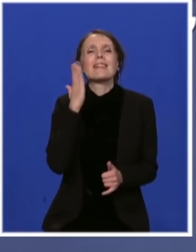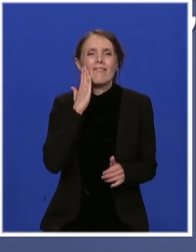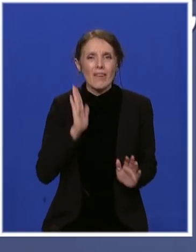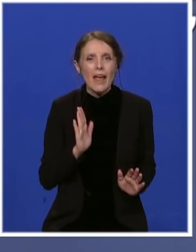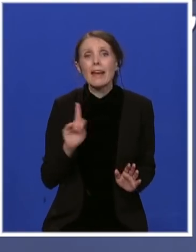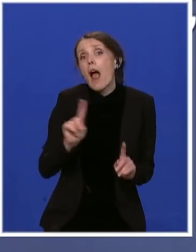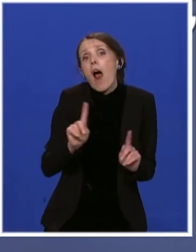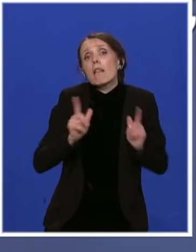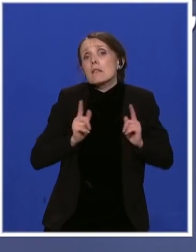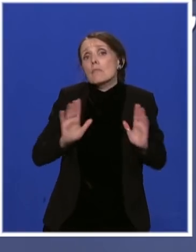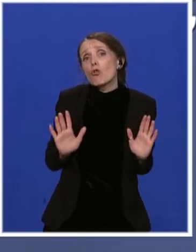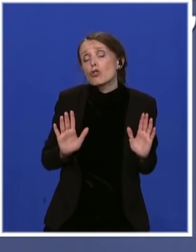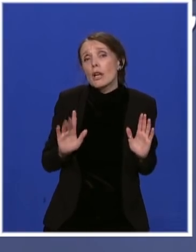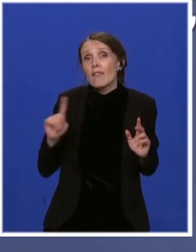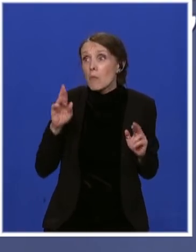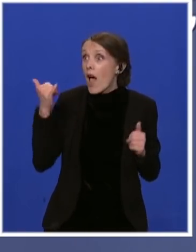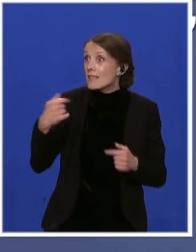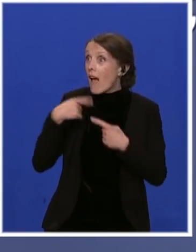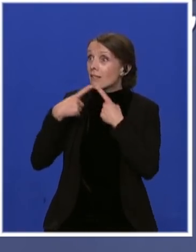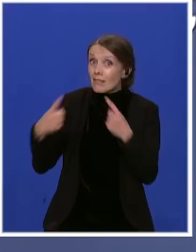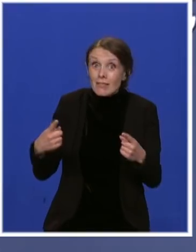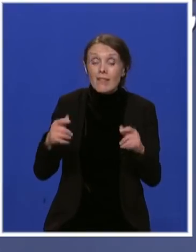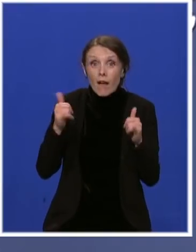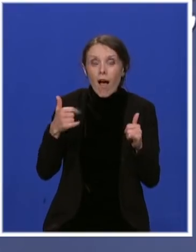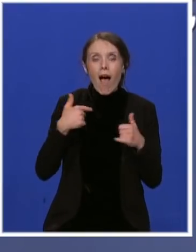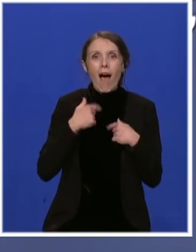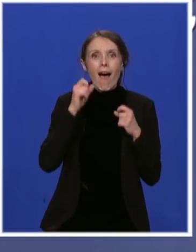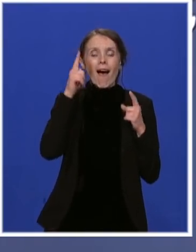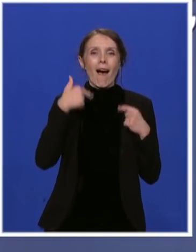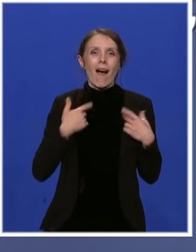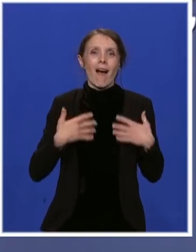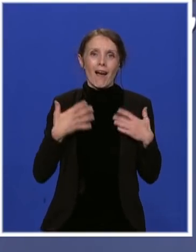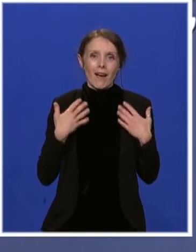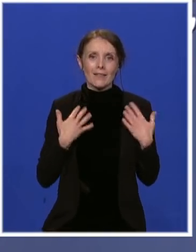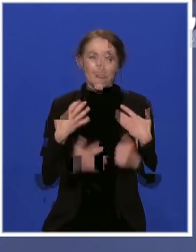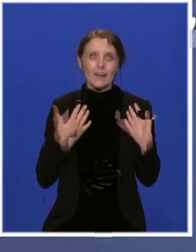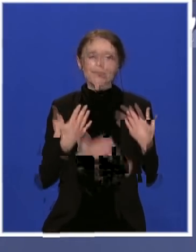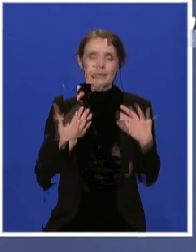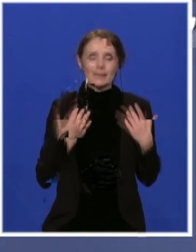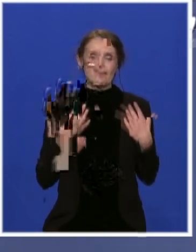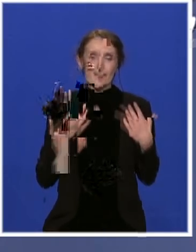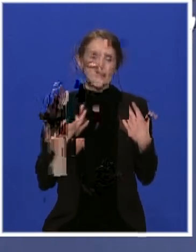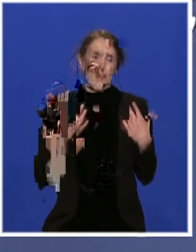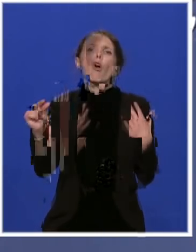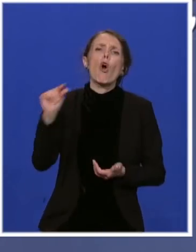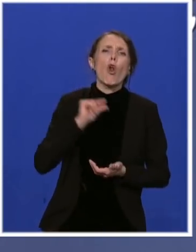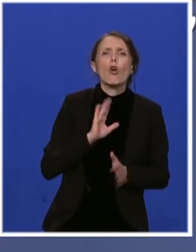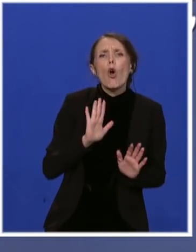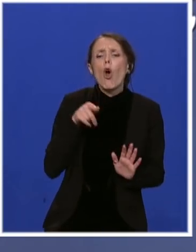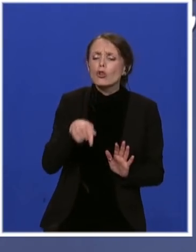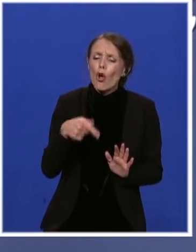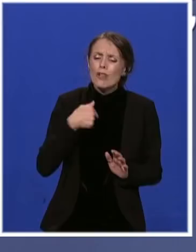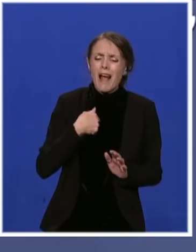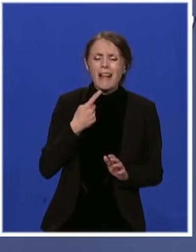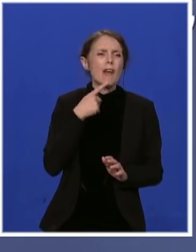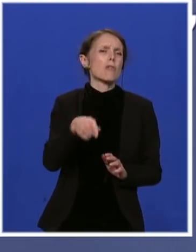se nadali tako da sad smo srećni i pomalo zatečeni bez obzira koliki iznosi bili to za nas nisu beznačajni